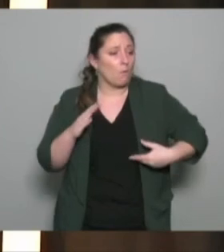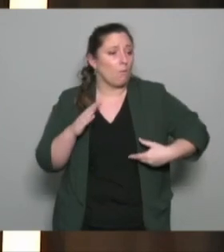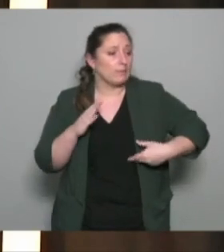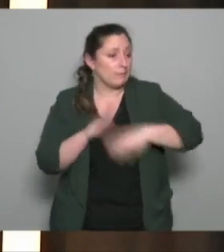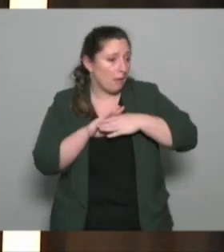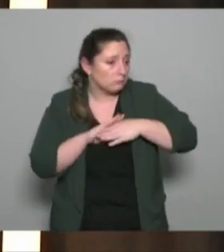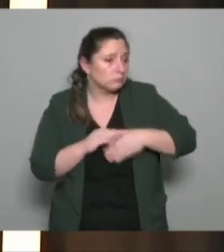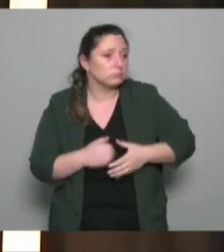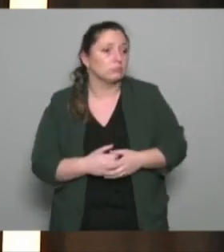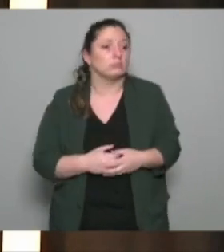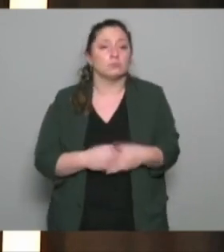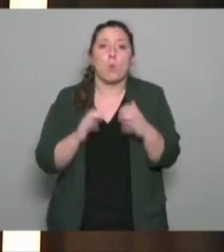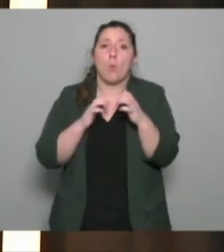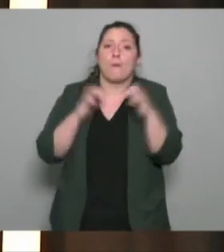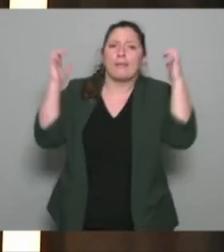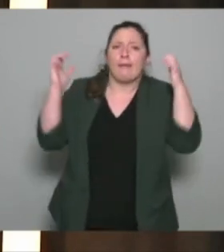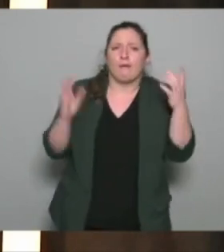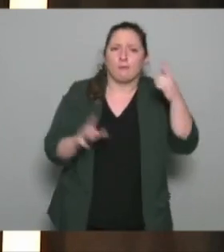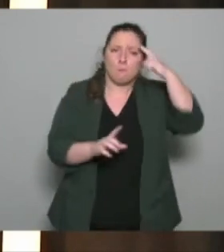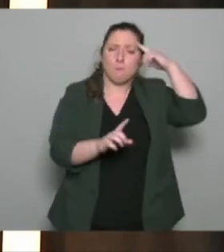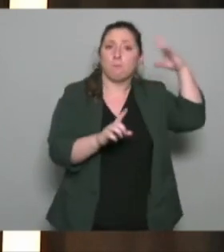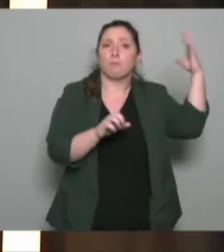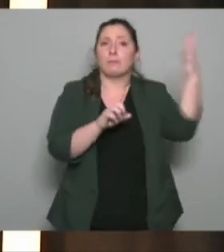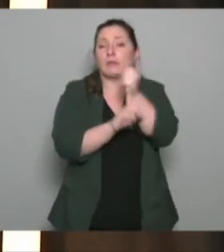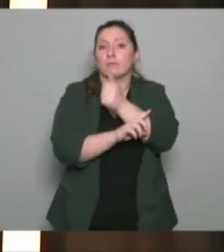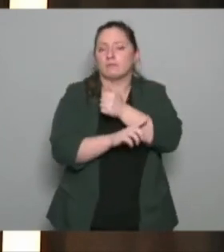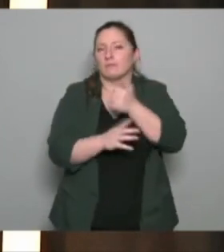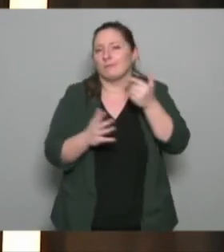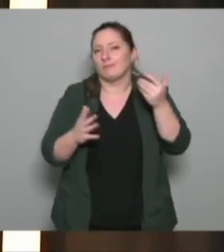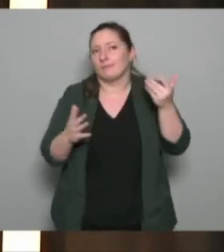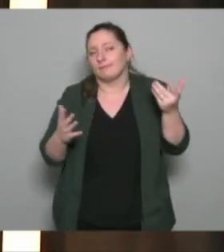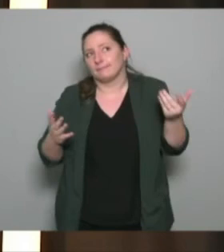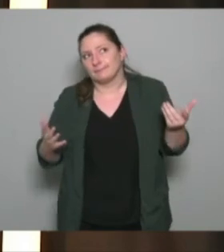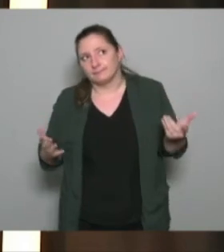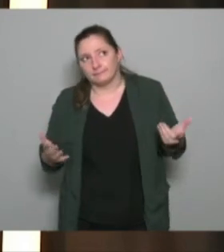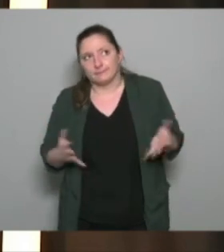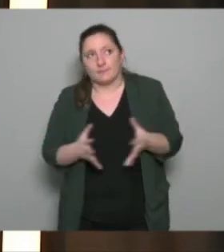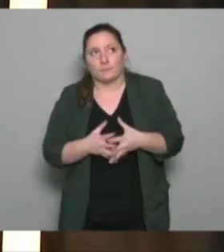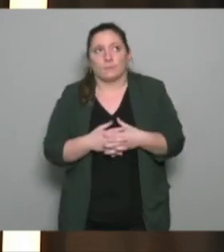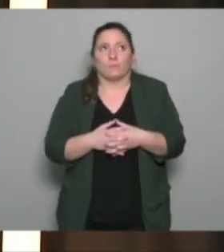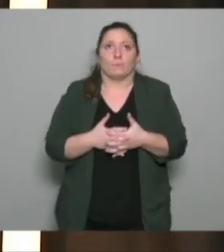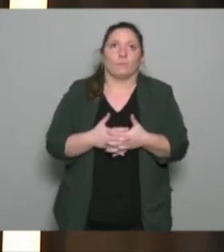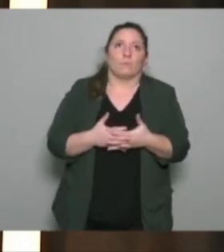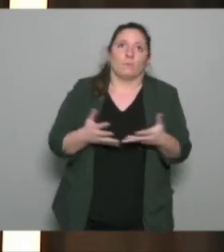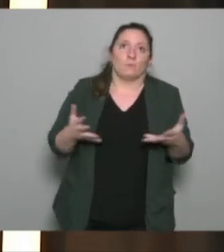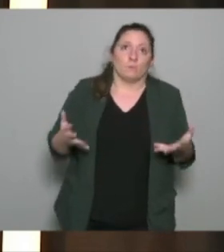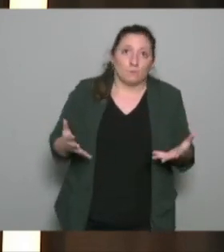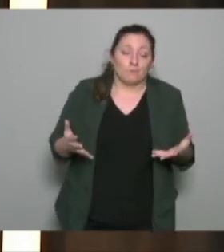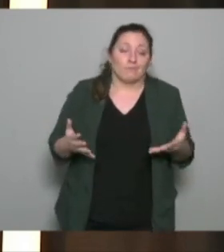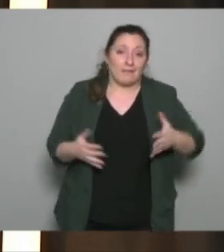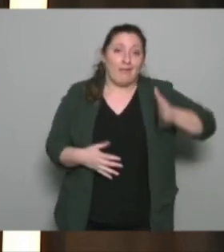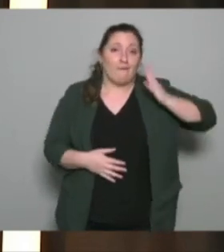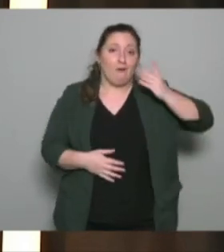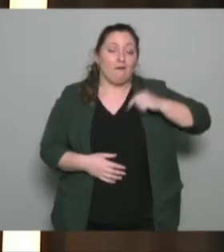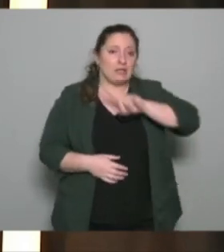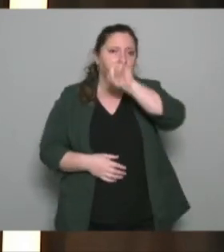de ce webinaire colloque je pense que la question était présomptueuse